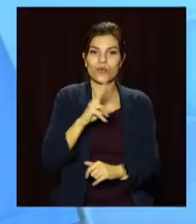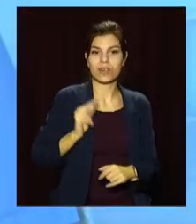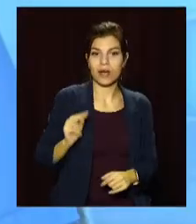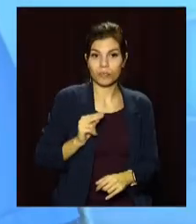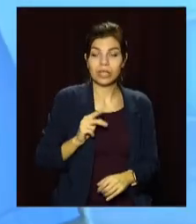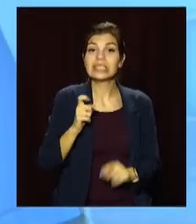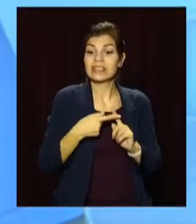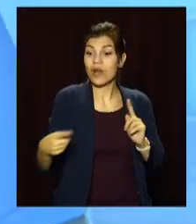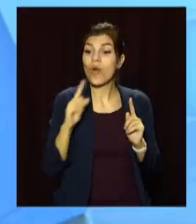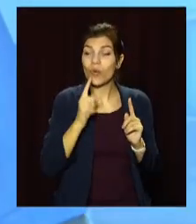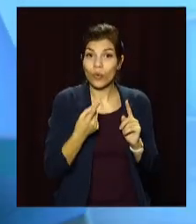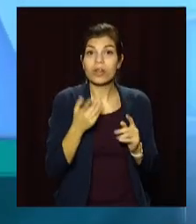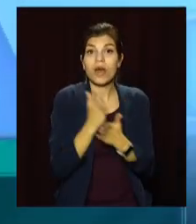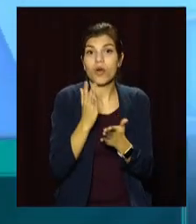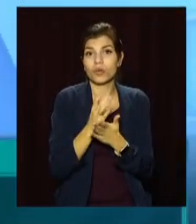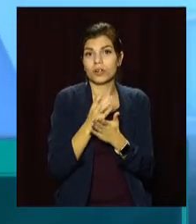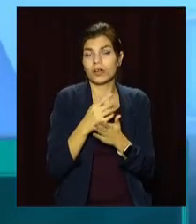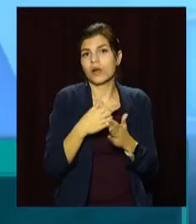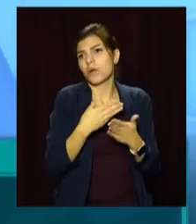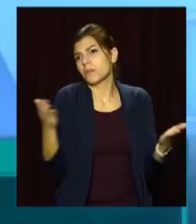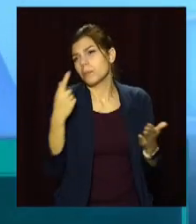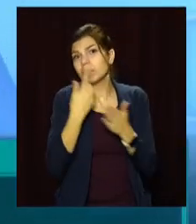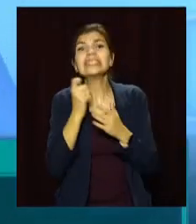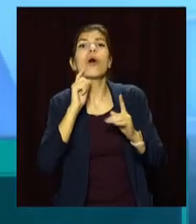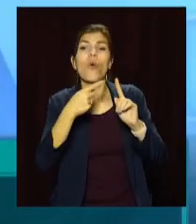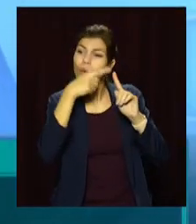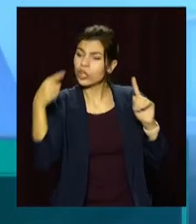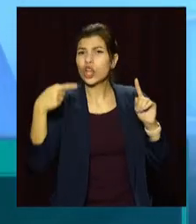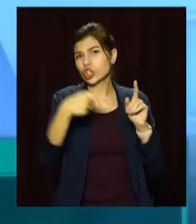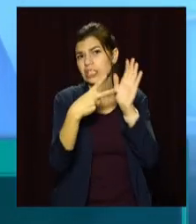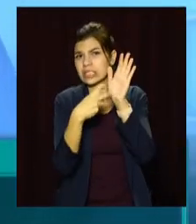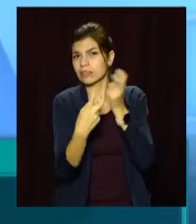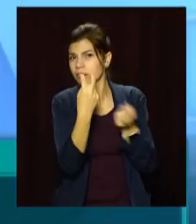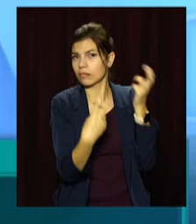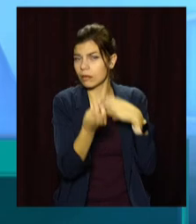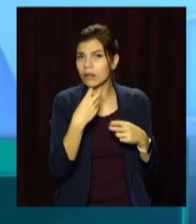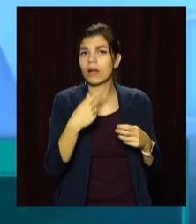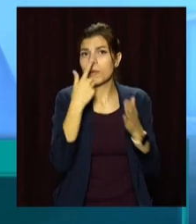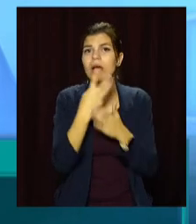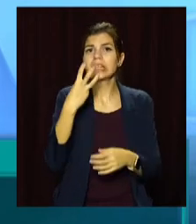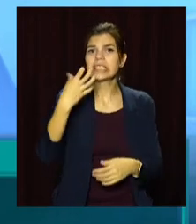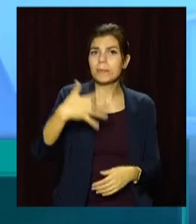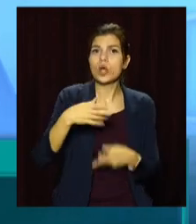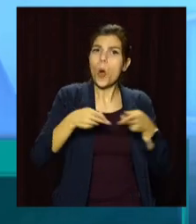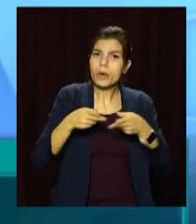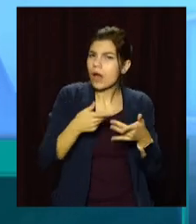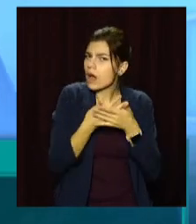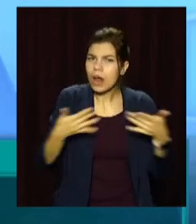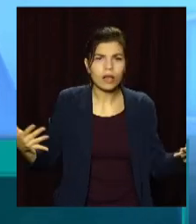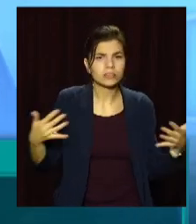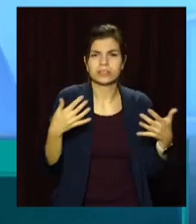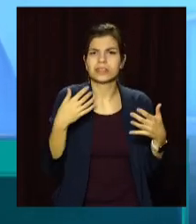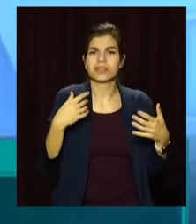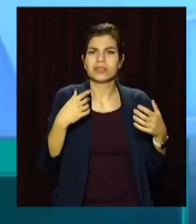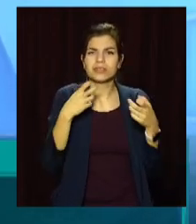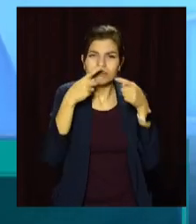За рік в відділенні знаходиться більше 1700 лікарних, робиться більше 350 операцій різного профіля.